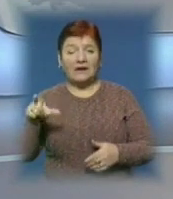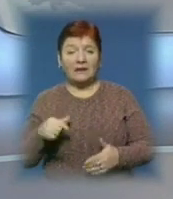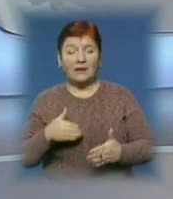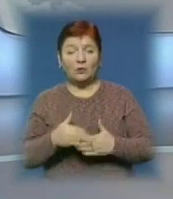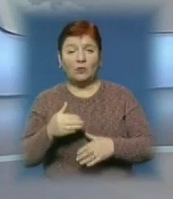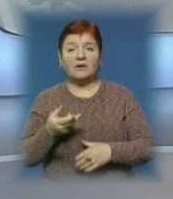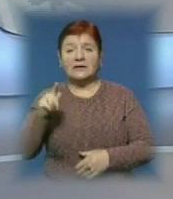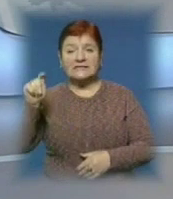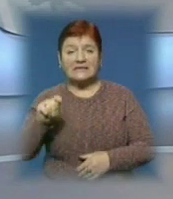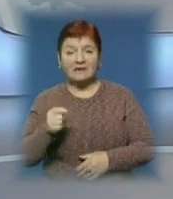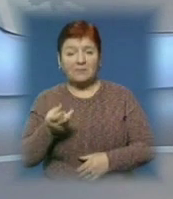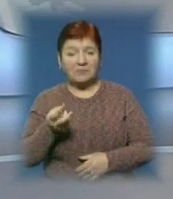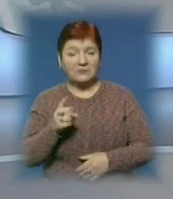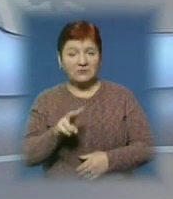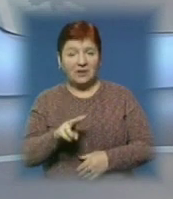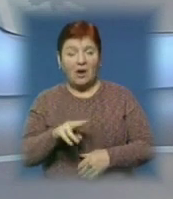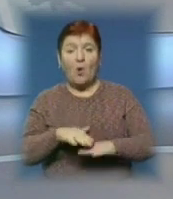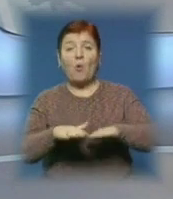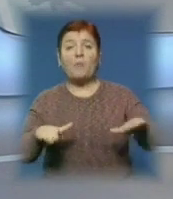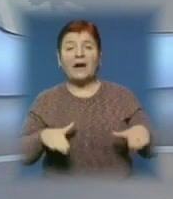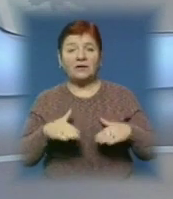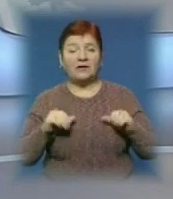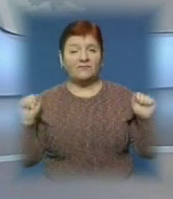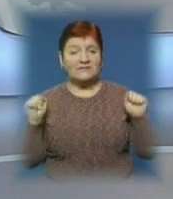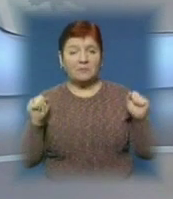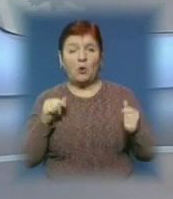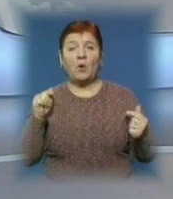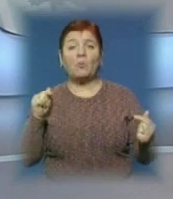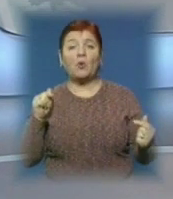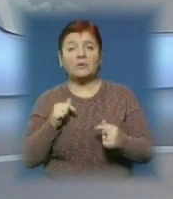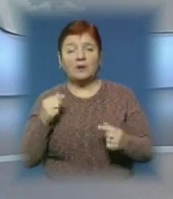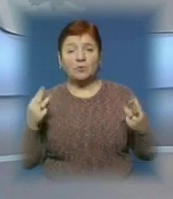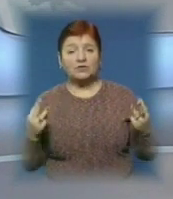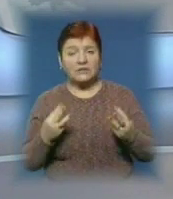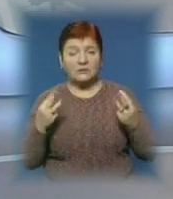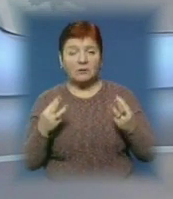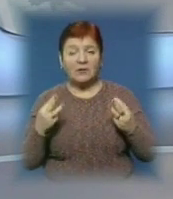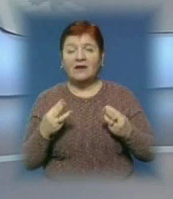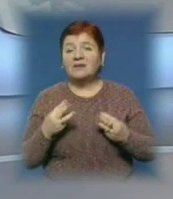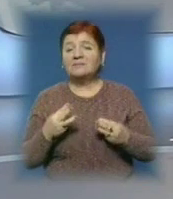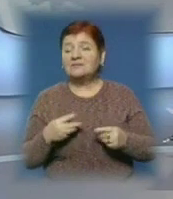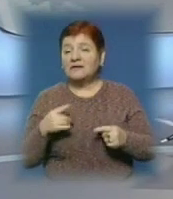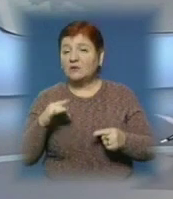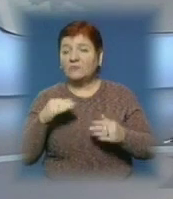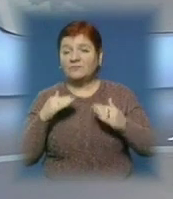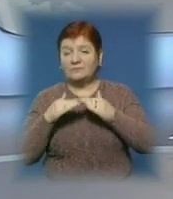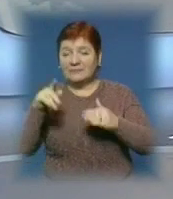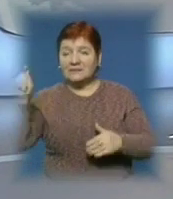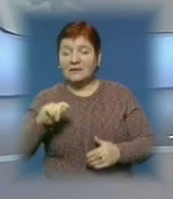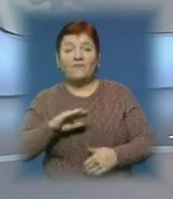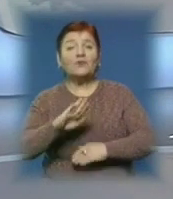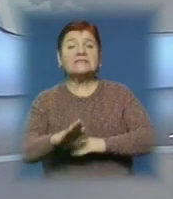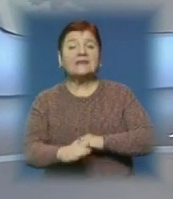Окрему увагу приділили безпечному купанню взимку та протипожежному захисту культових споруд. Востаннє